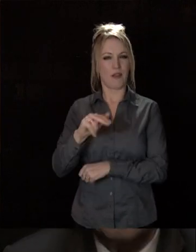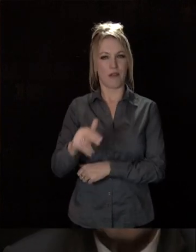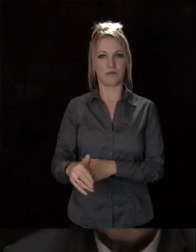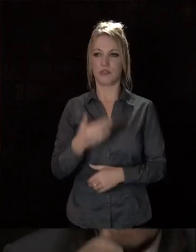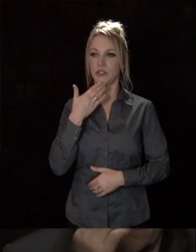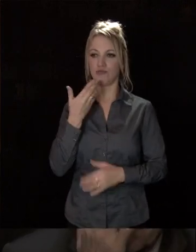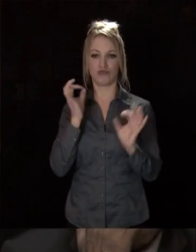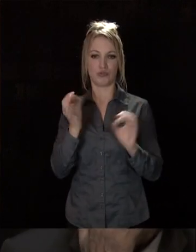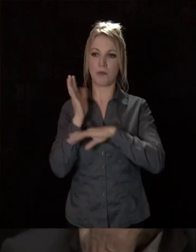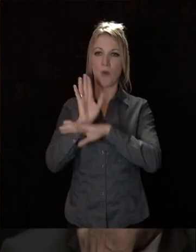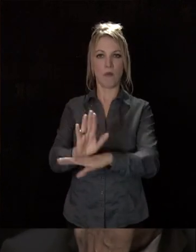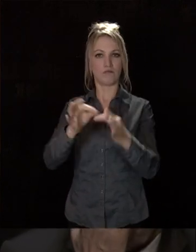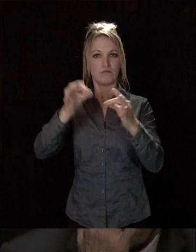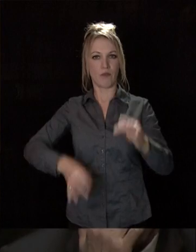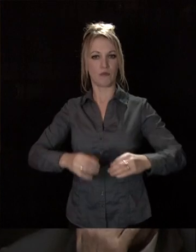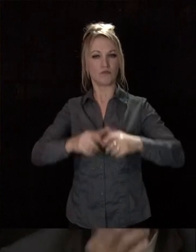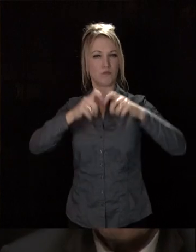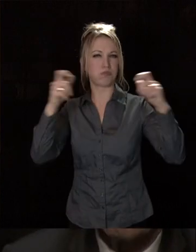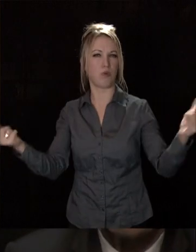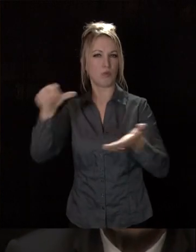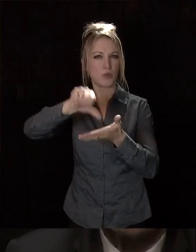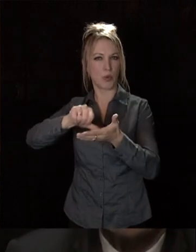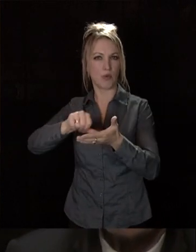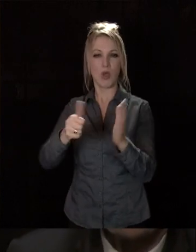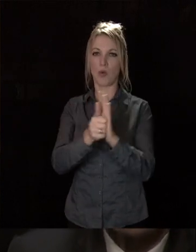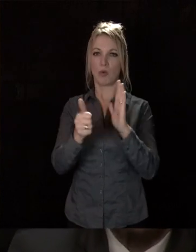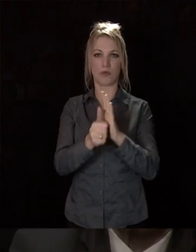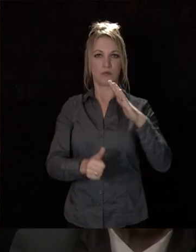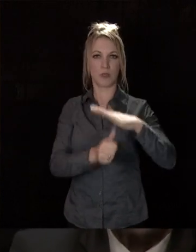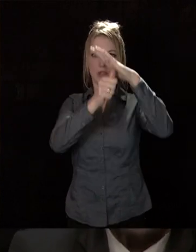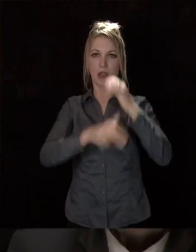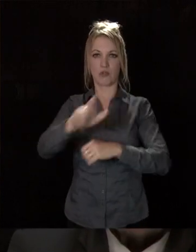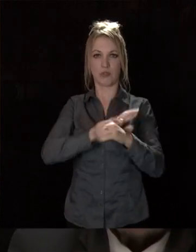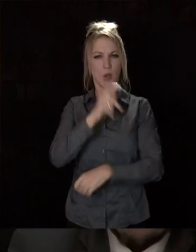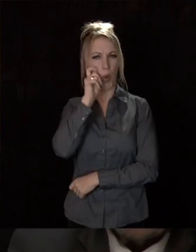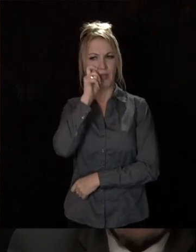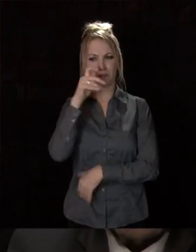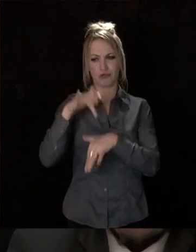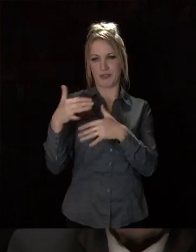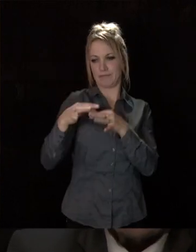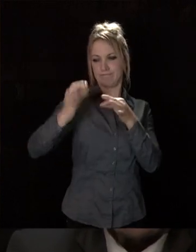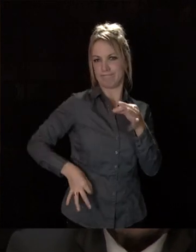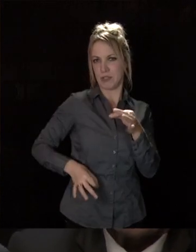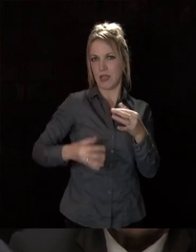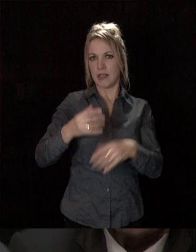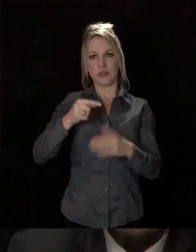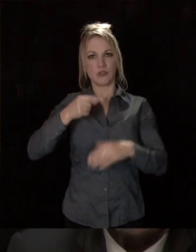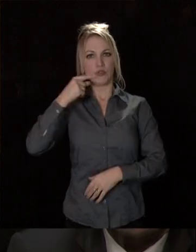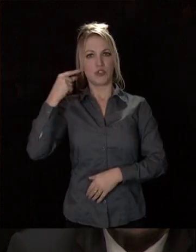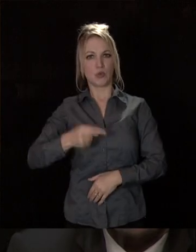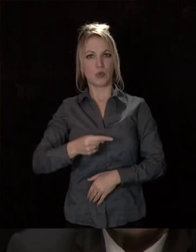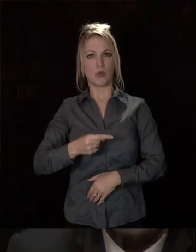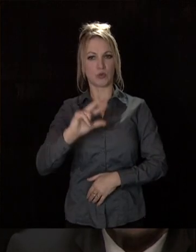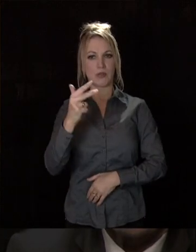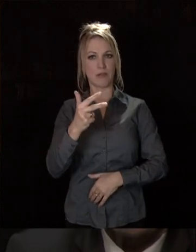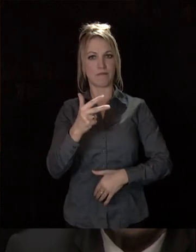confirme son rang de grande cité, son rôle de capitale régionale. Une autre enquête vient d'ailleurs de classer Dijon dans le top 3 des villes où il